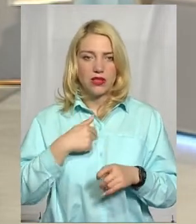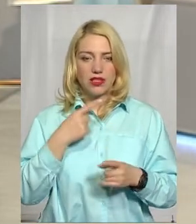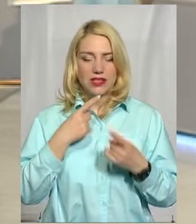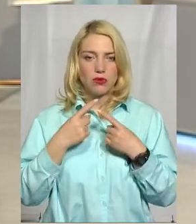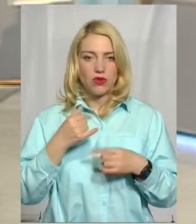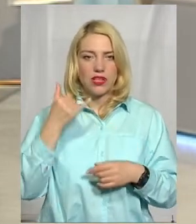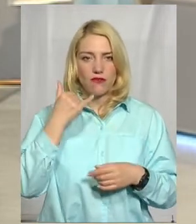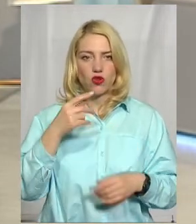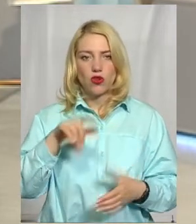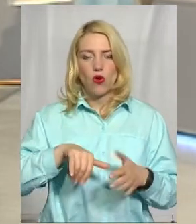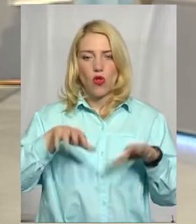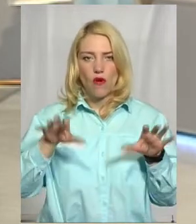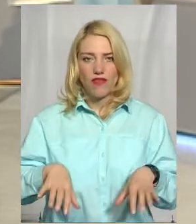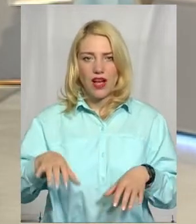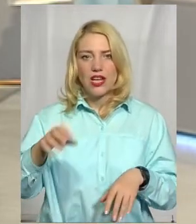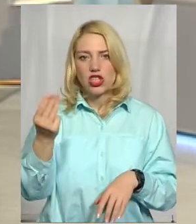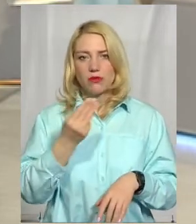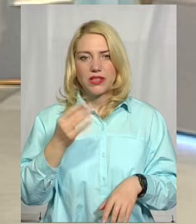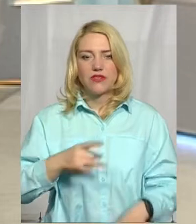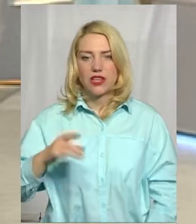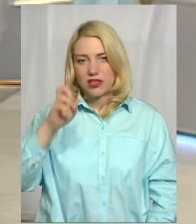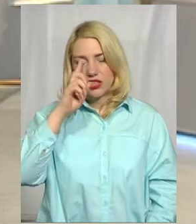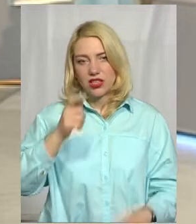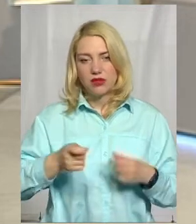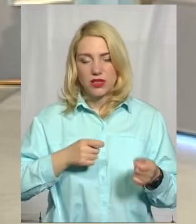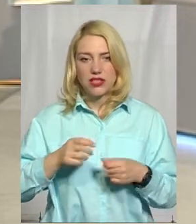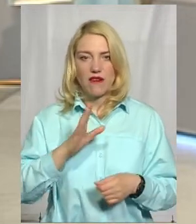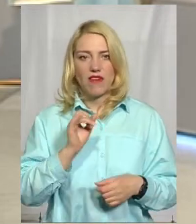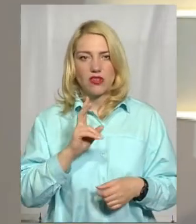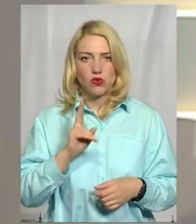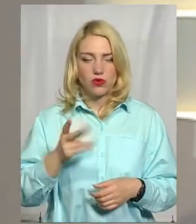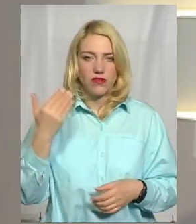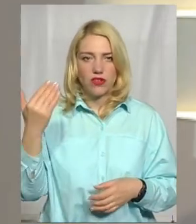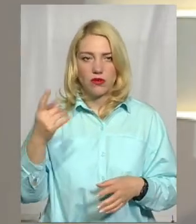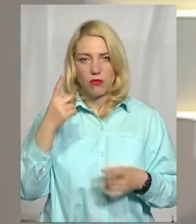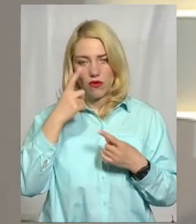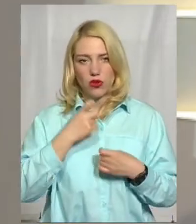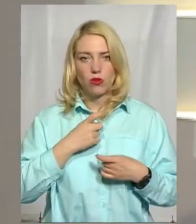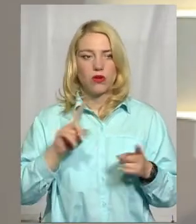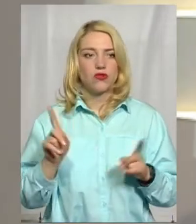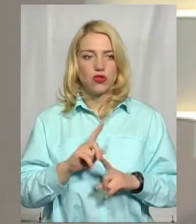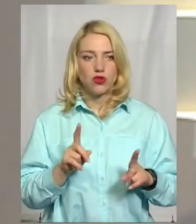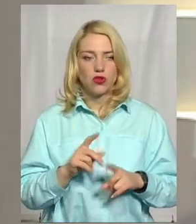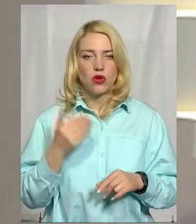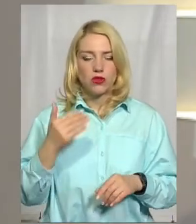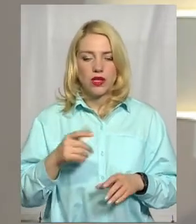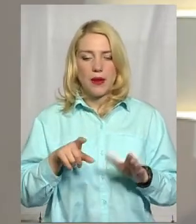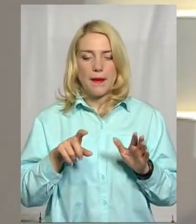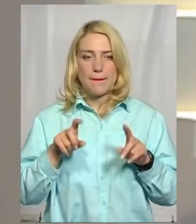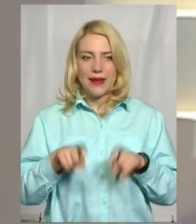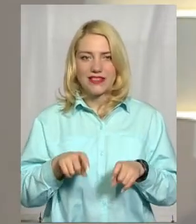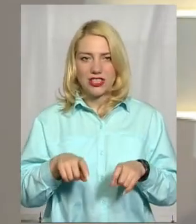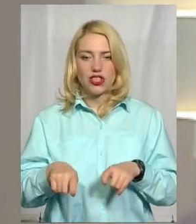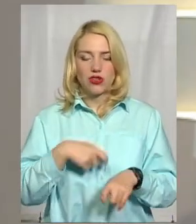головою Шепетівської районної державної адміністрації Юрієм Басіком, і він повідомив, що у них пасажирокілометр від 70